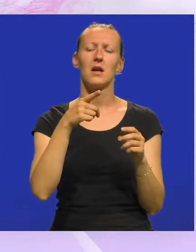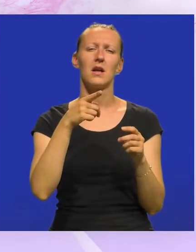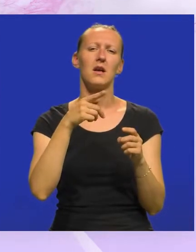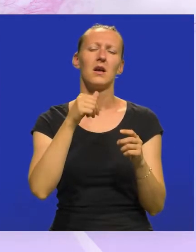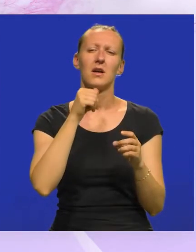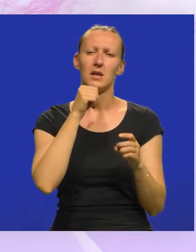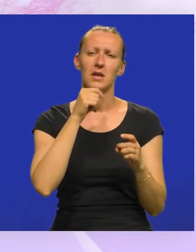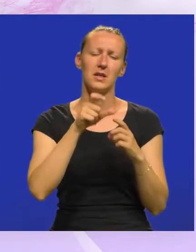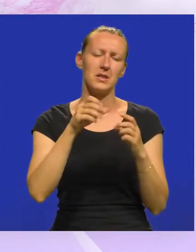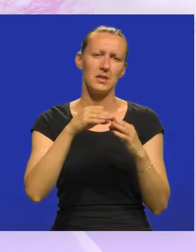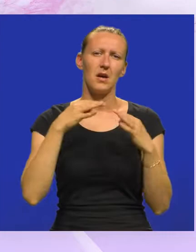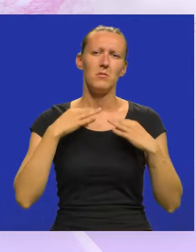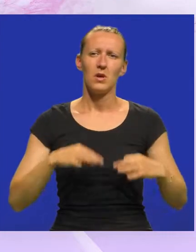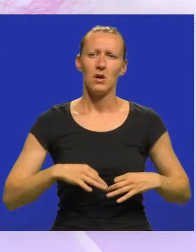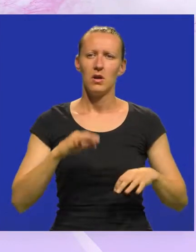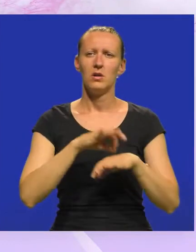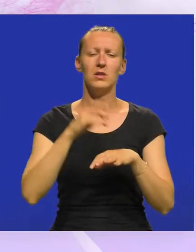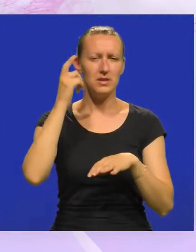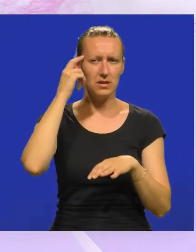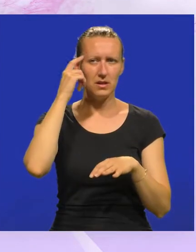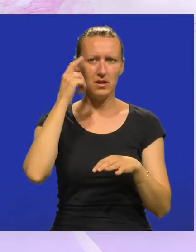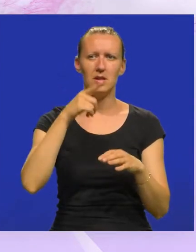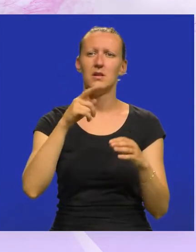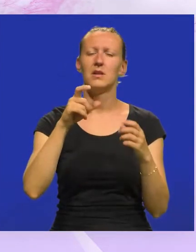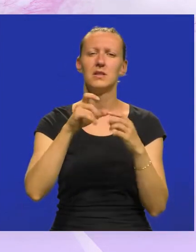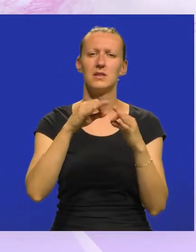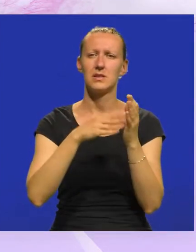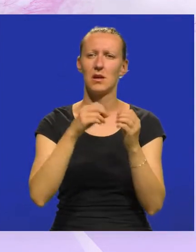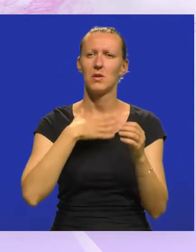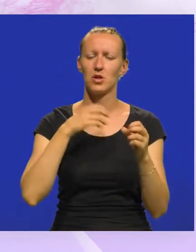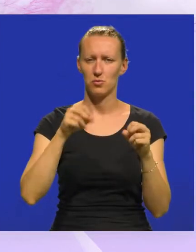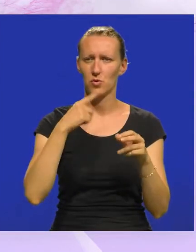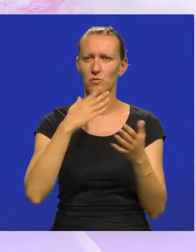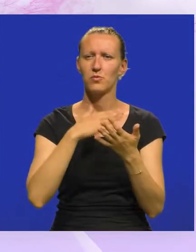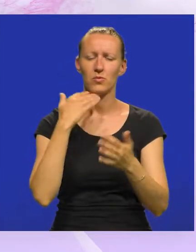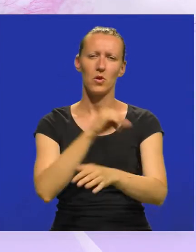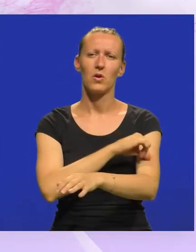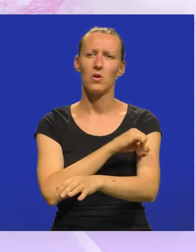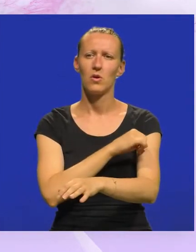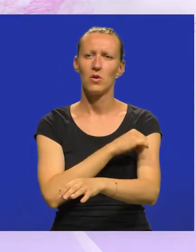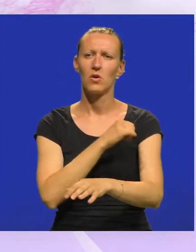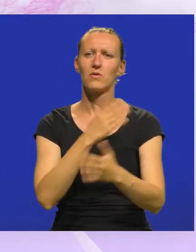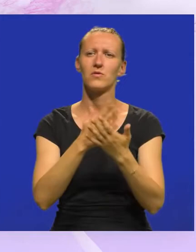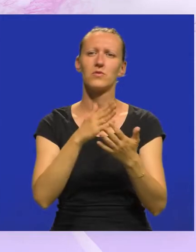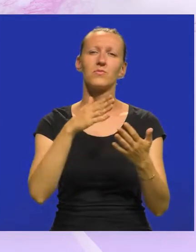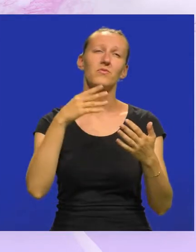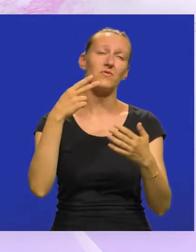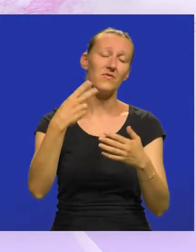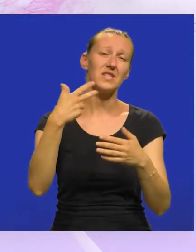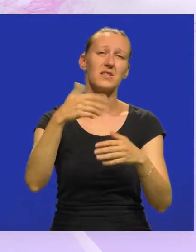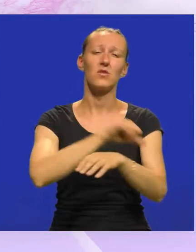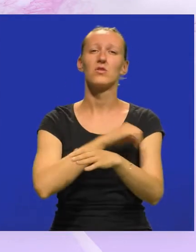i sa profesorom, doktorom znanosti i Maurom Sambijem, našim Puležanom, koji je već dugi niz godina, desetljeća,